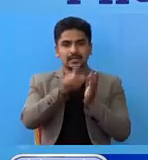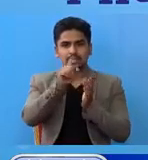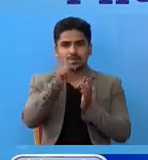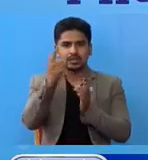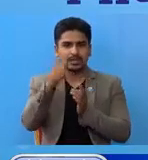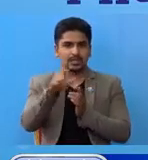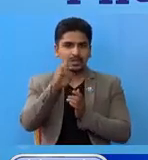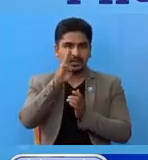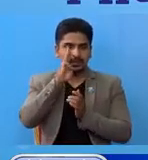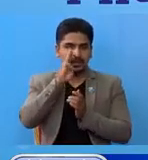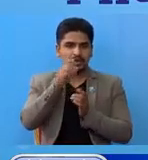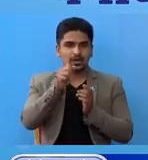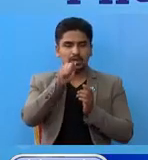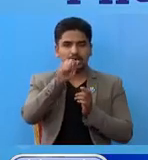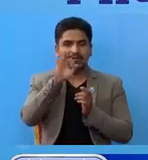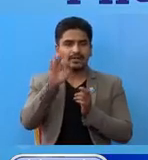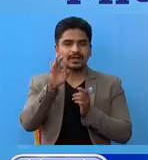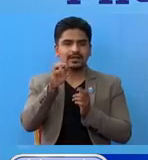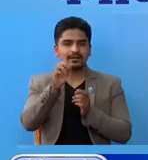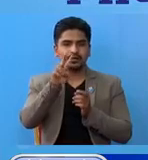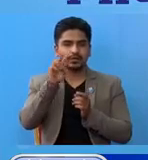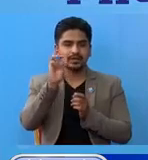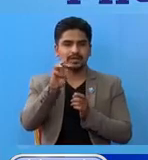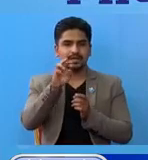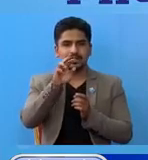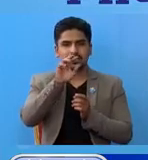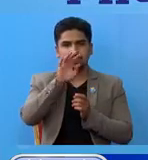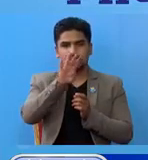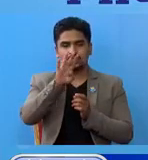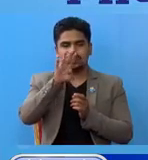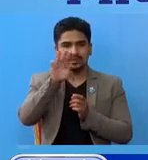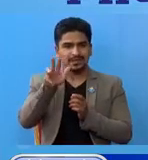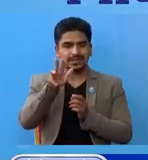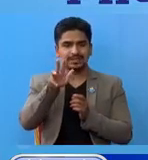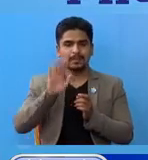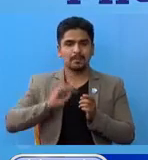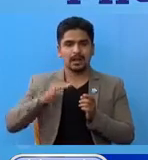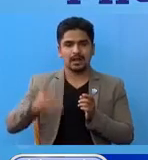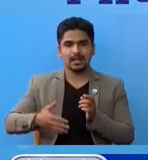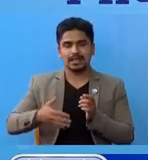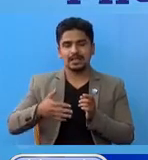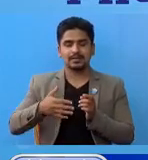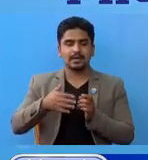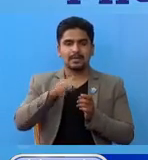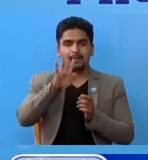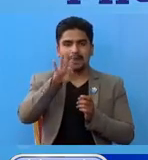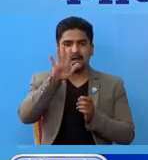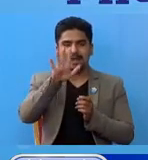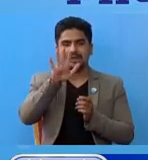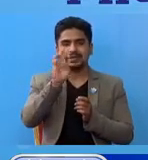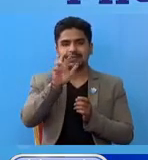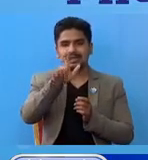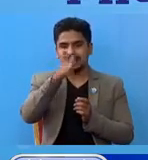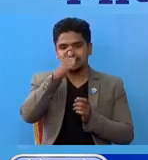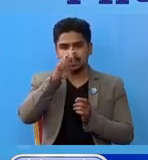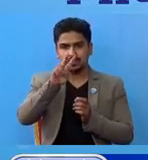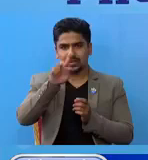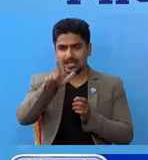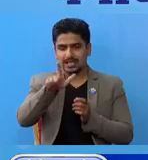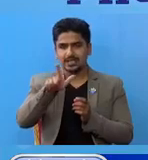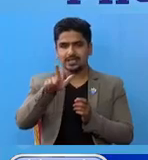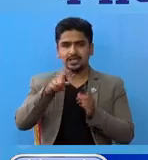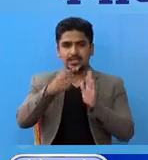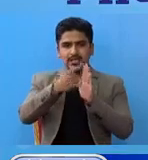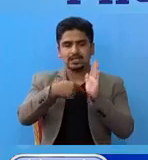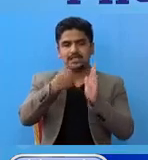10 लाख मां, अफगानिस्तान मां 2,095, बांगलादेश मां 5,006, 27, स्रिलंका